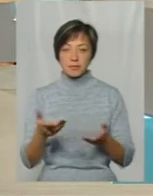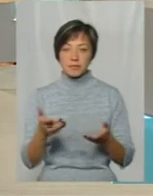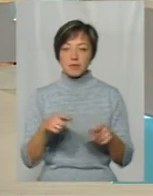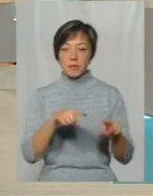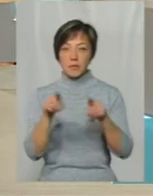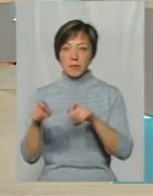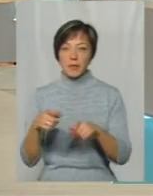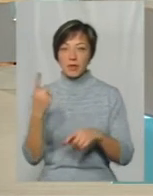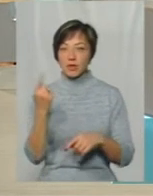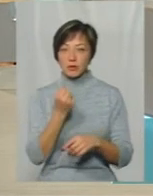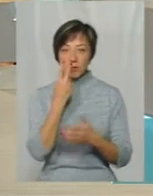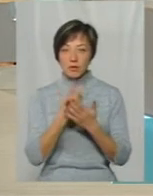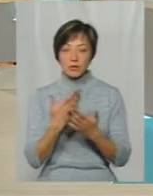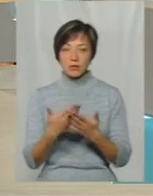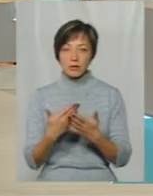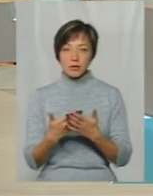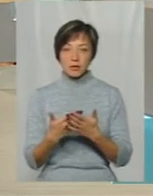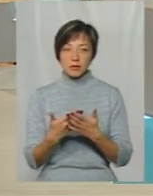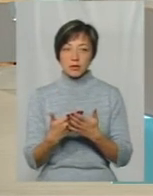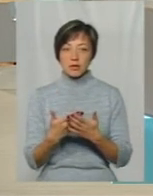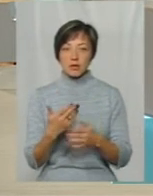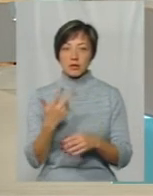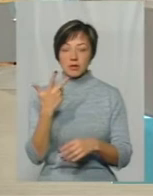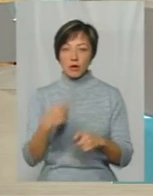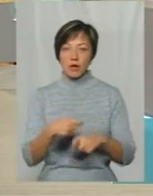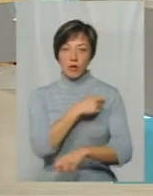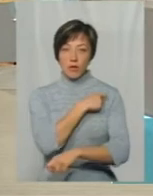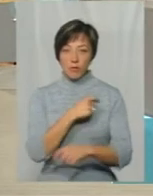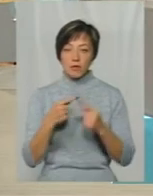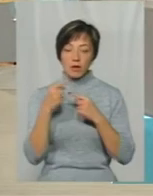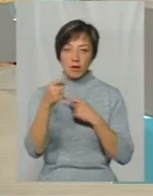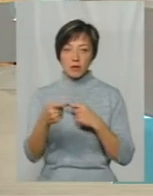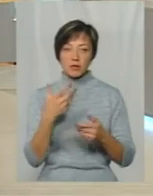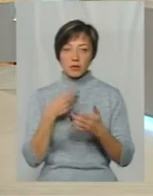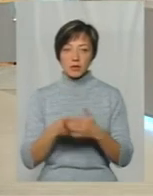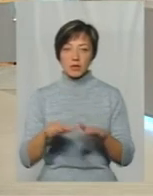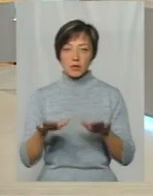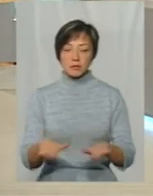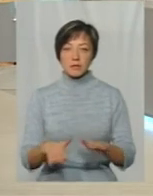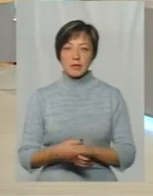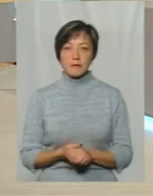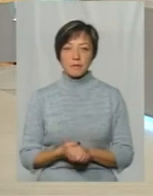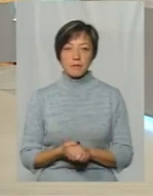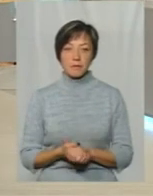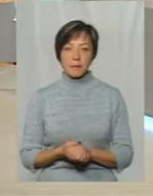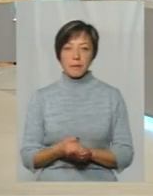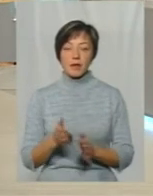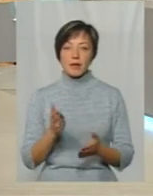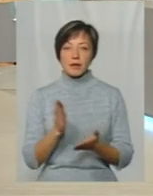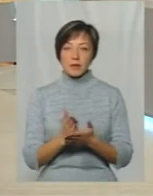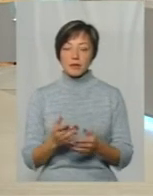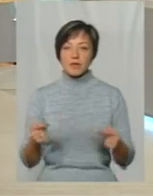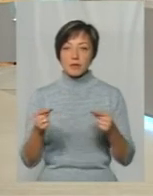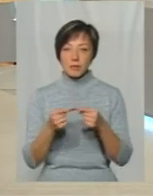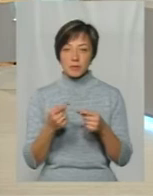можу за тиждень бачити, ну, десь до трьох кілометрів вона відходить Від середи обітання Тому от тут теж Відповідна